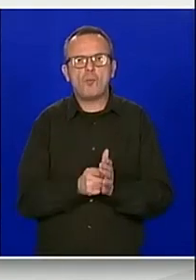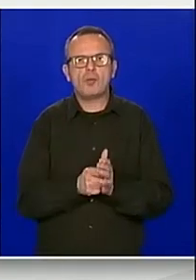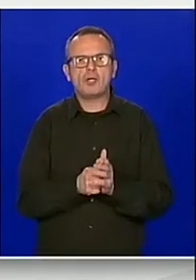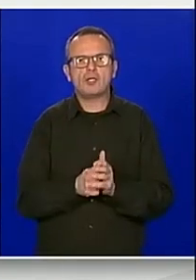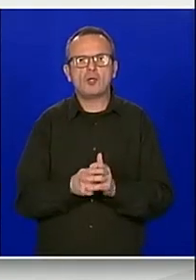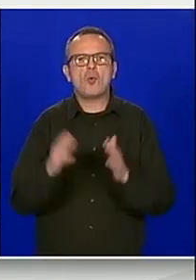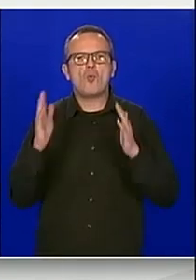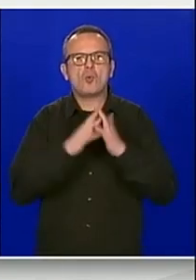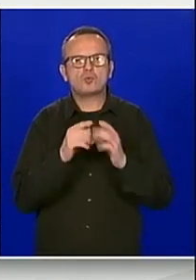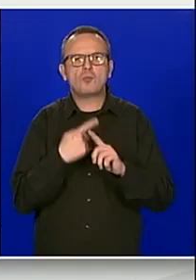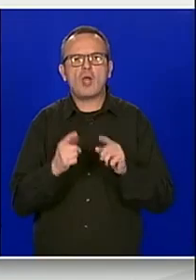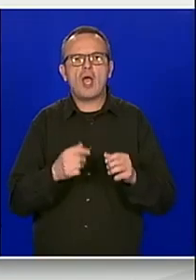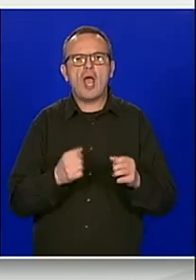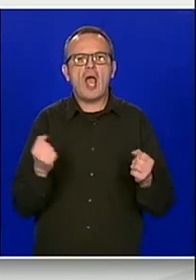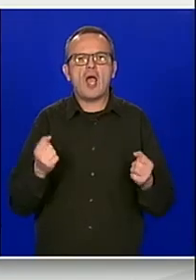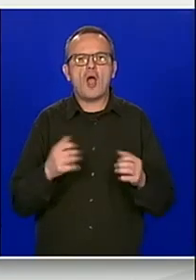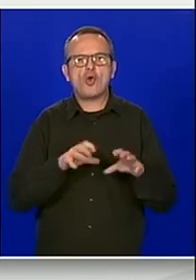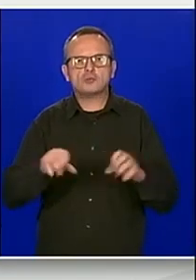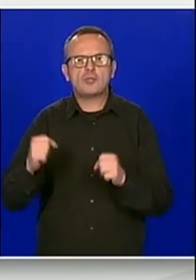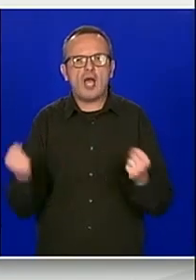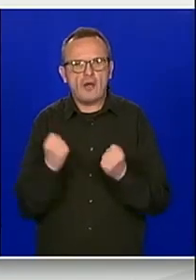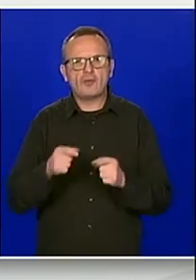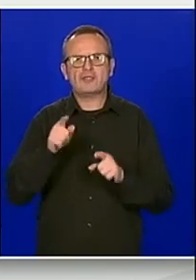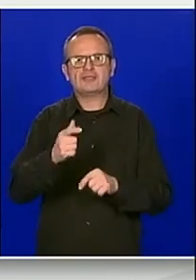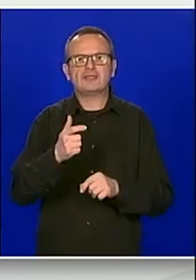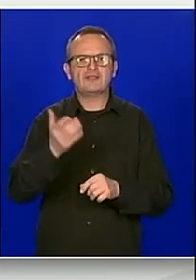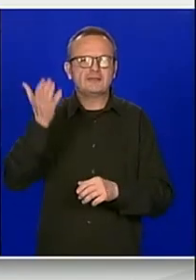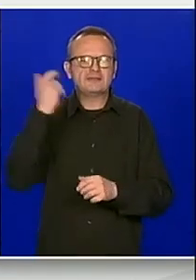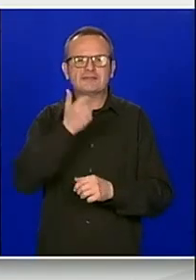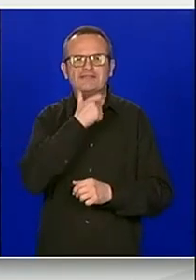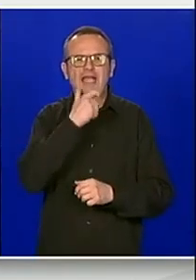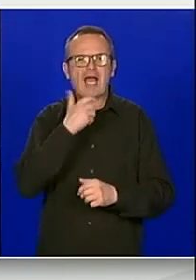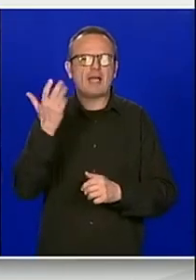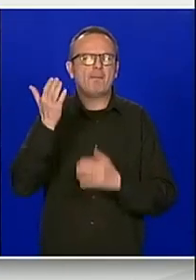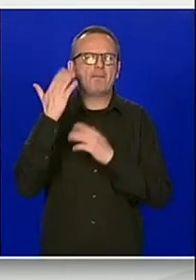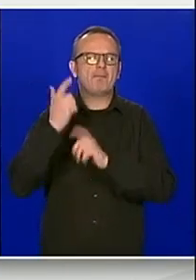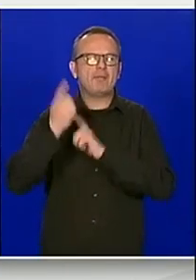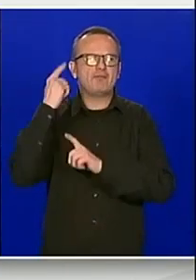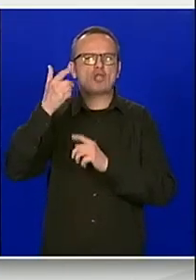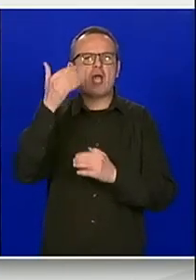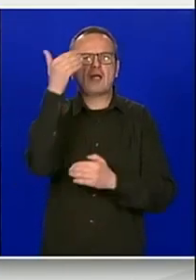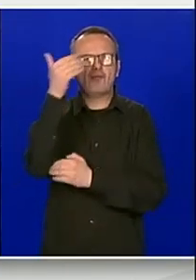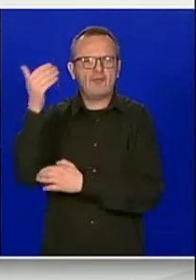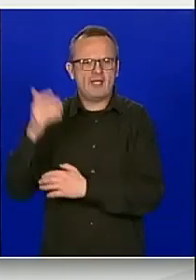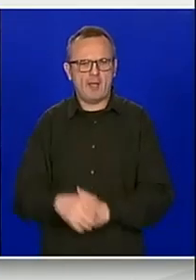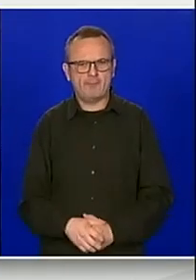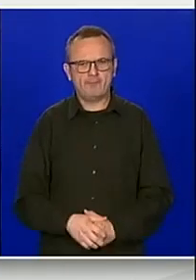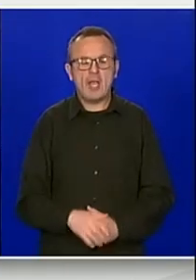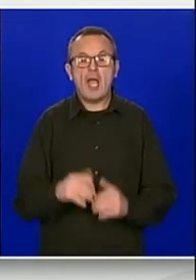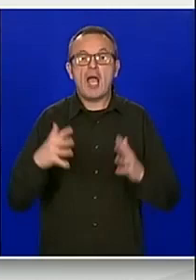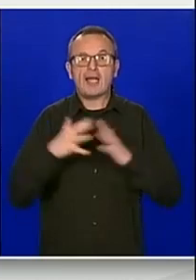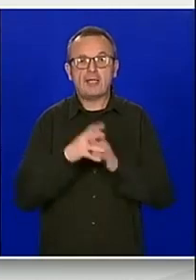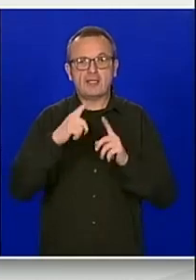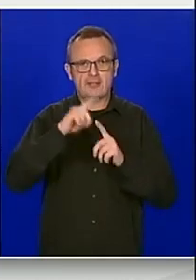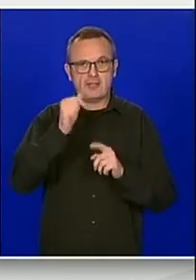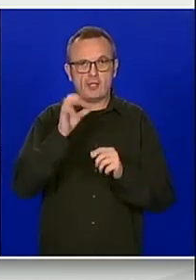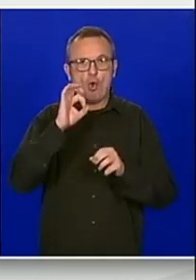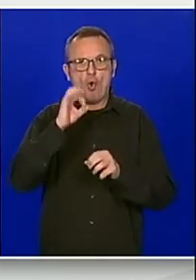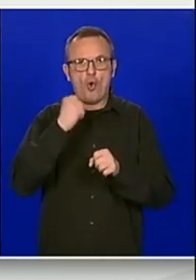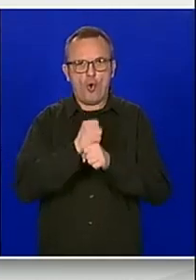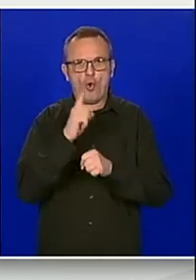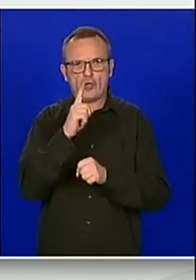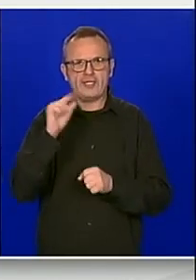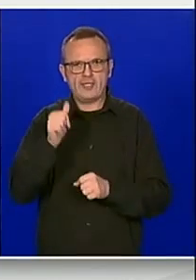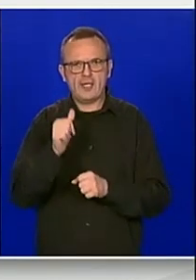gospodarske aktivnosti, nekadačnog zgrada elektrometala u Daruvaru. Grad Trogir, zaduženje kod Rajfajzen